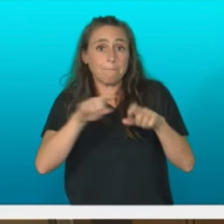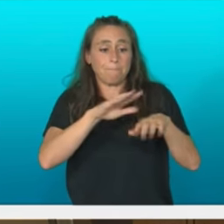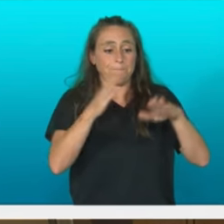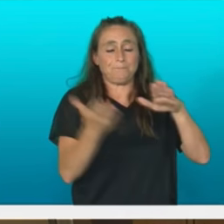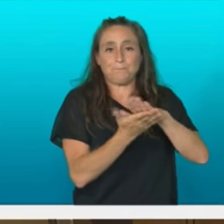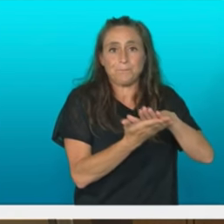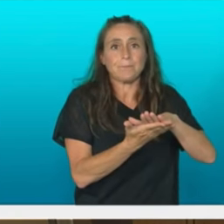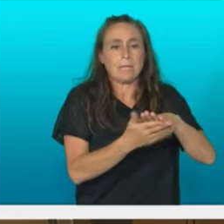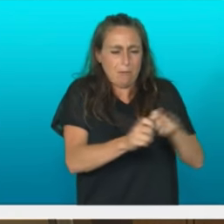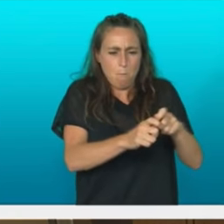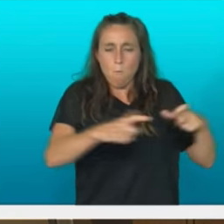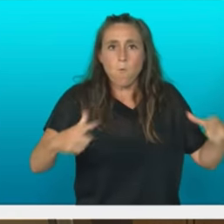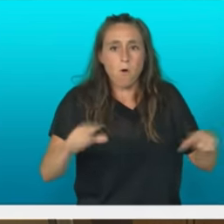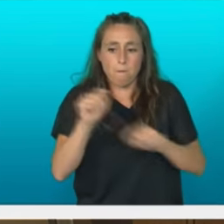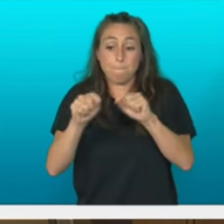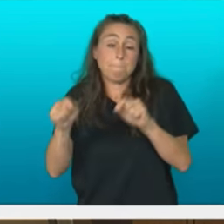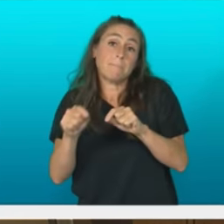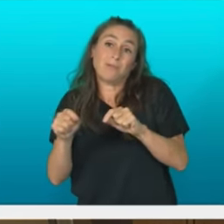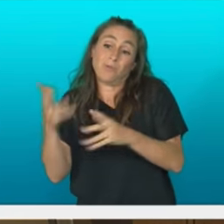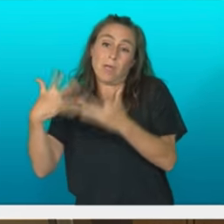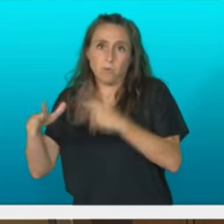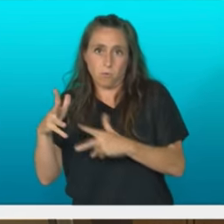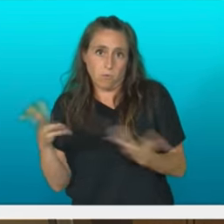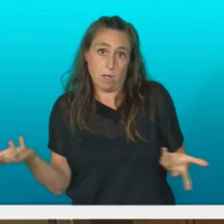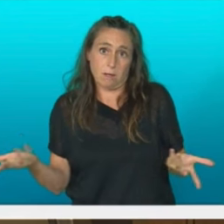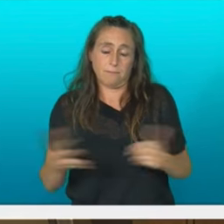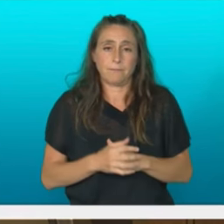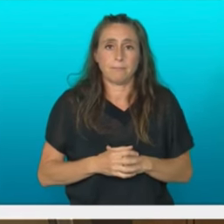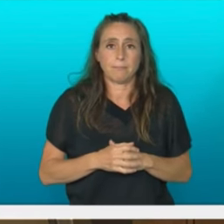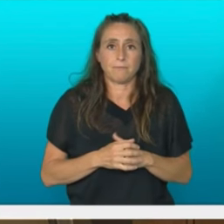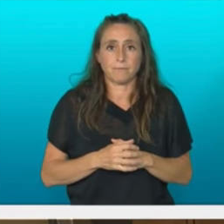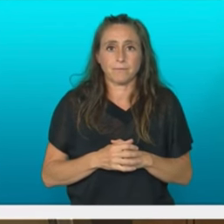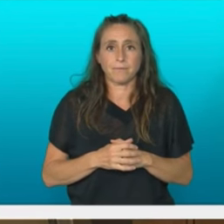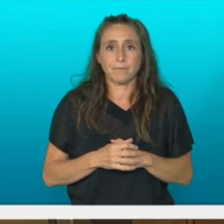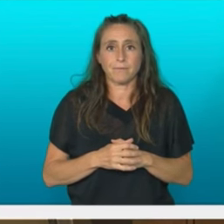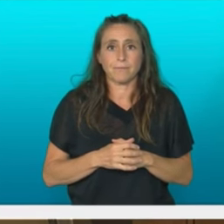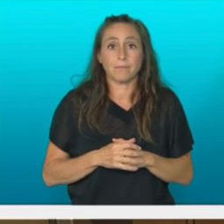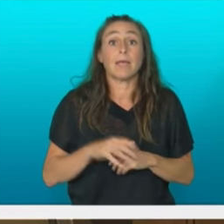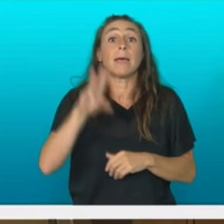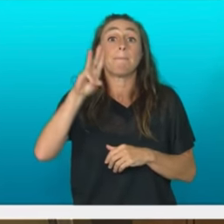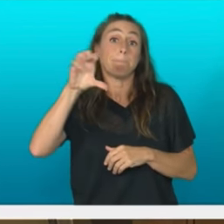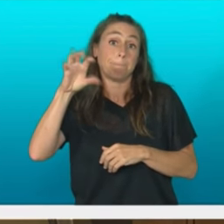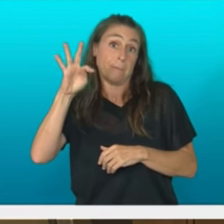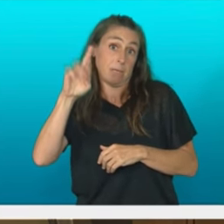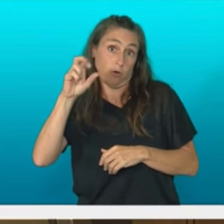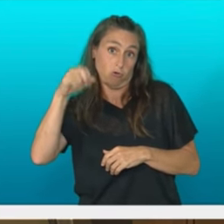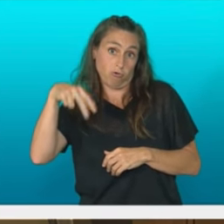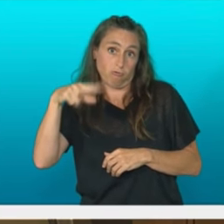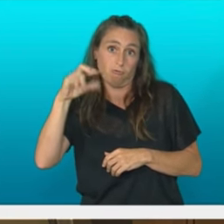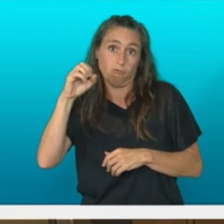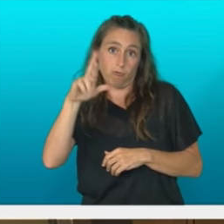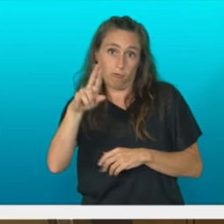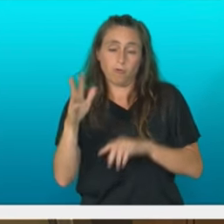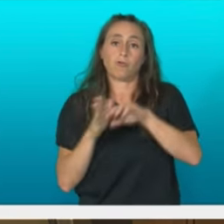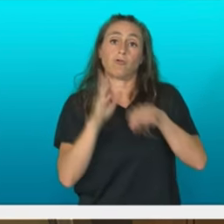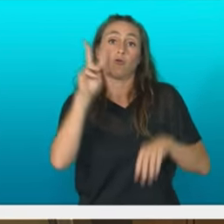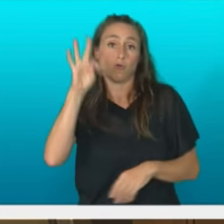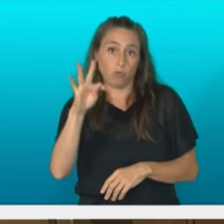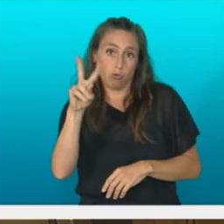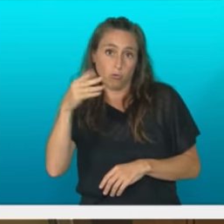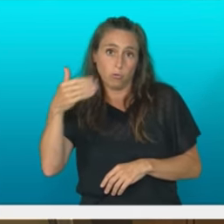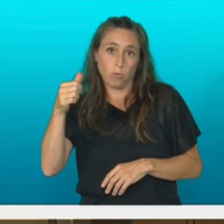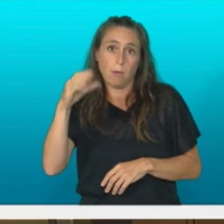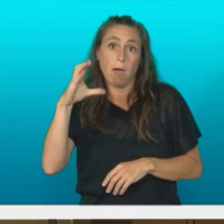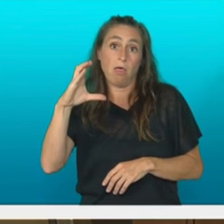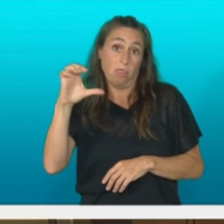jartzen birusa haitzak bezela hartuz Petronor tubatzek eko langileak gauruezea demen ikusi ditugu ITP